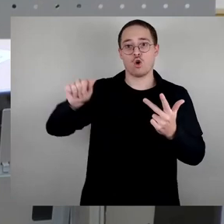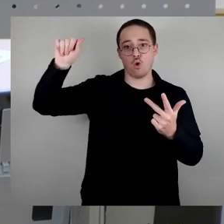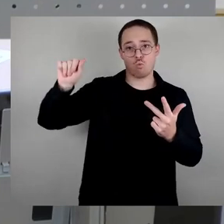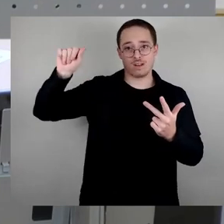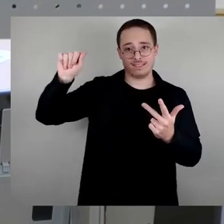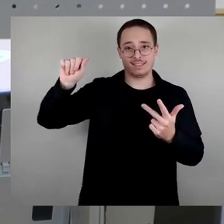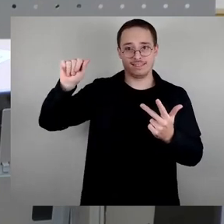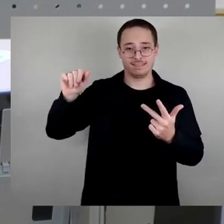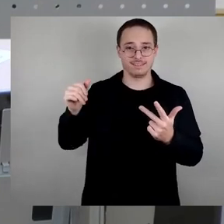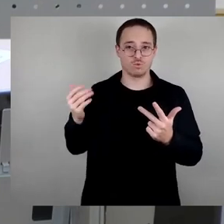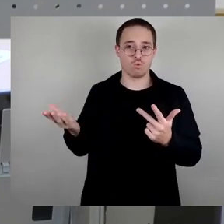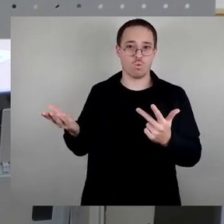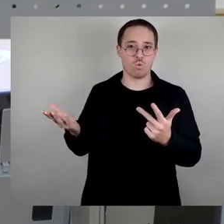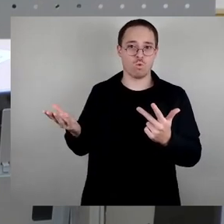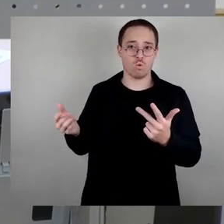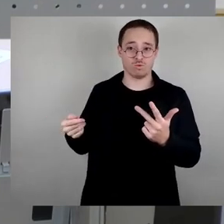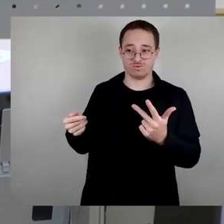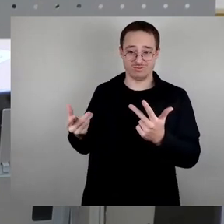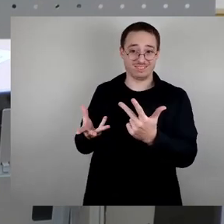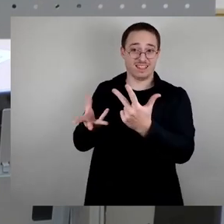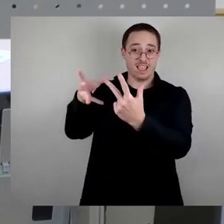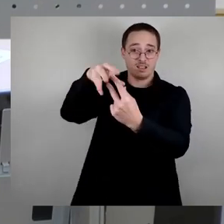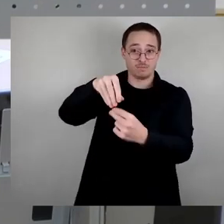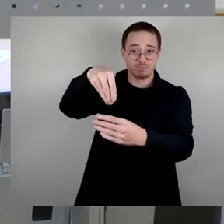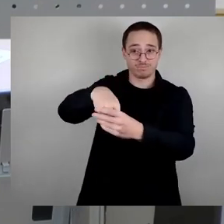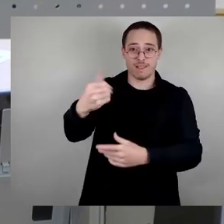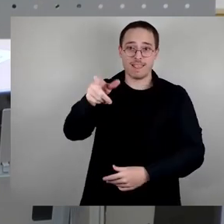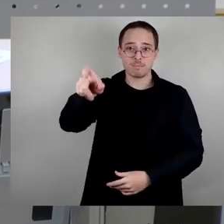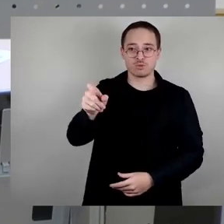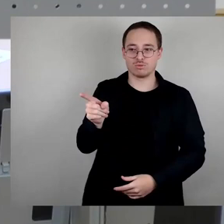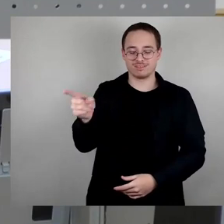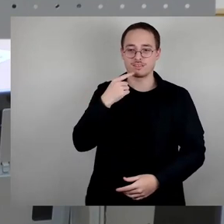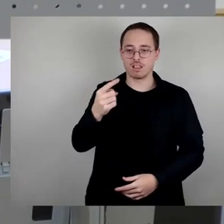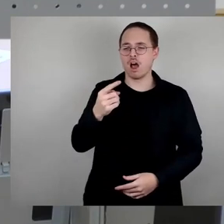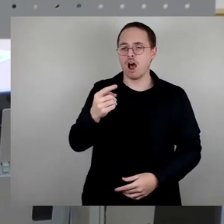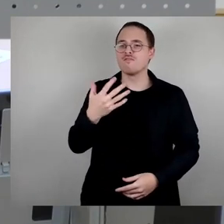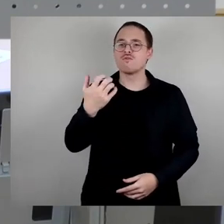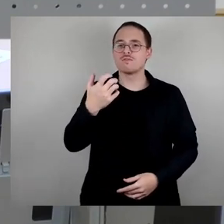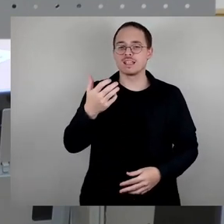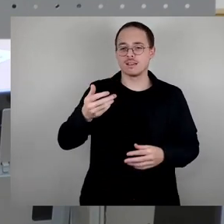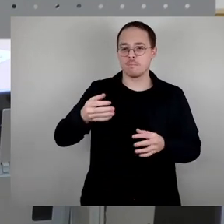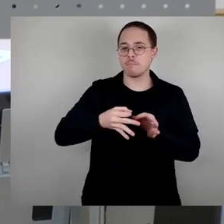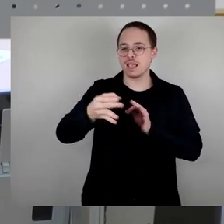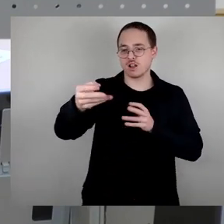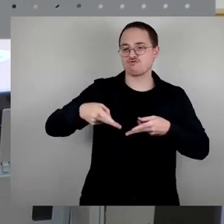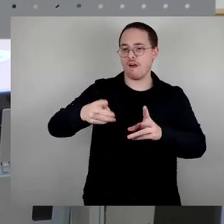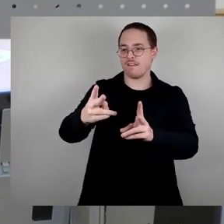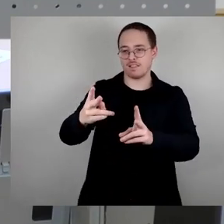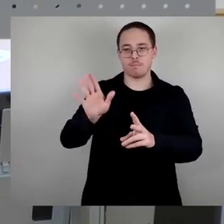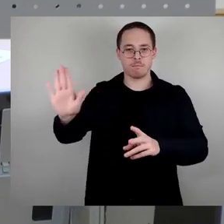-Meter-Straße zu verweigern. Wir schulden als Stadtgesellschaft gerade diesen Menschen,